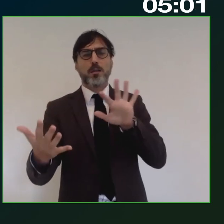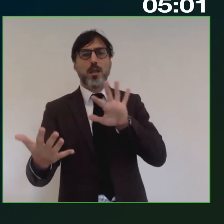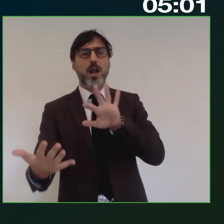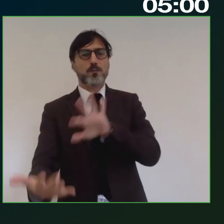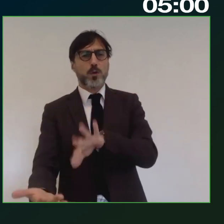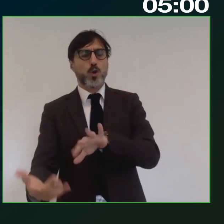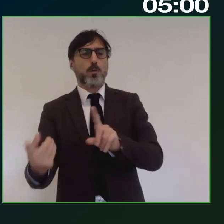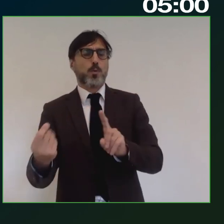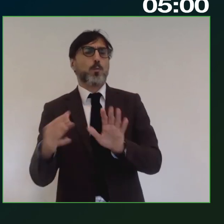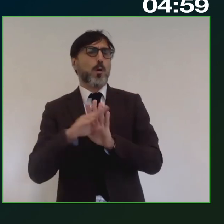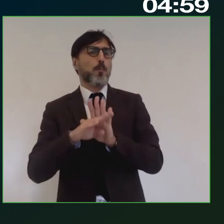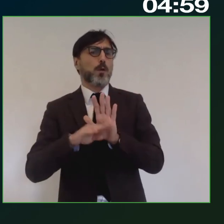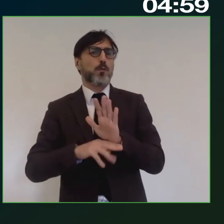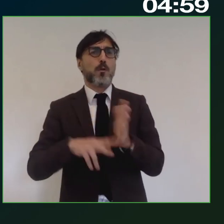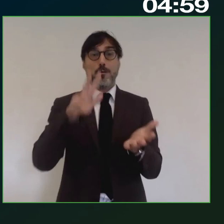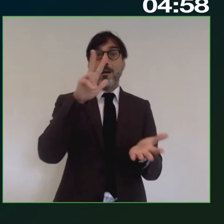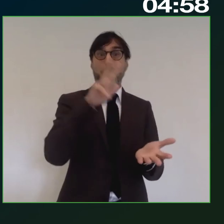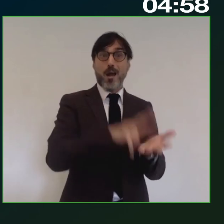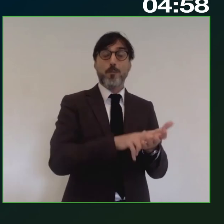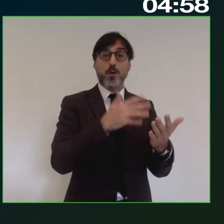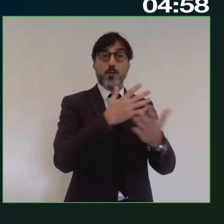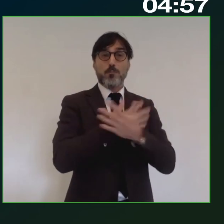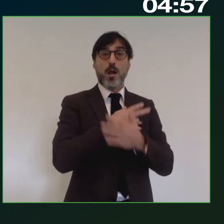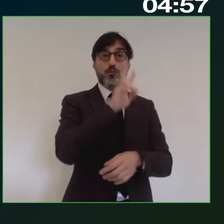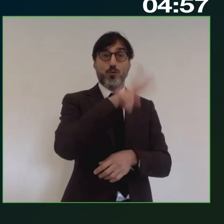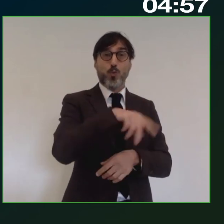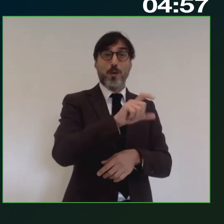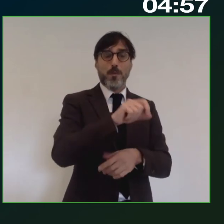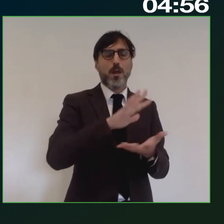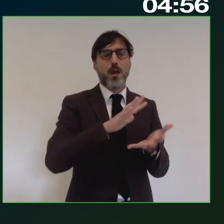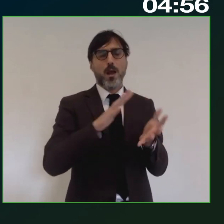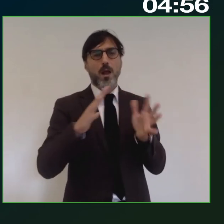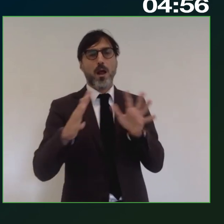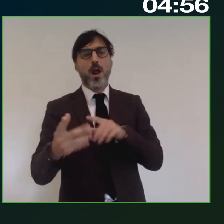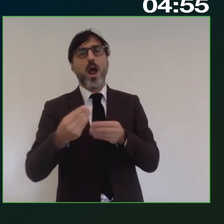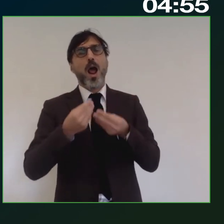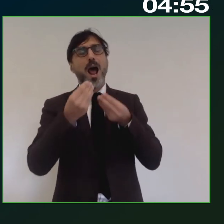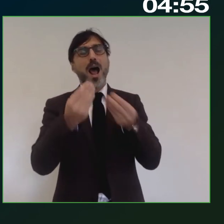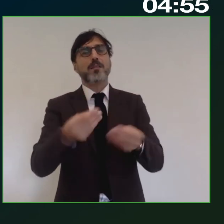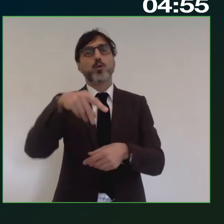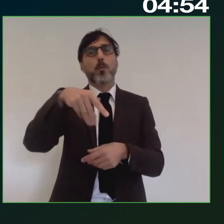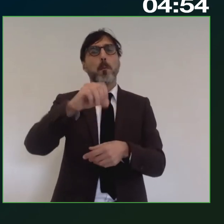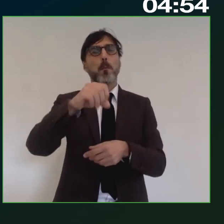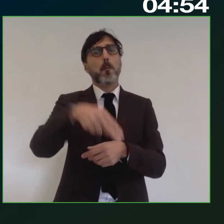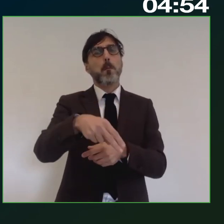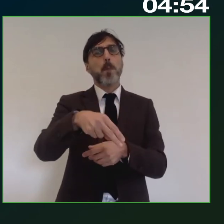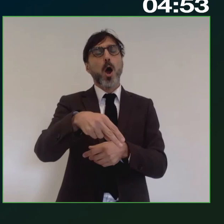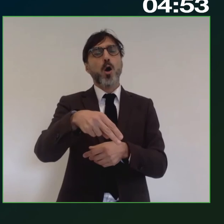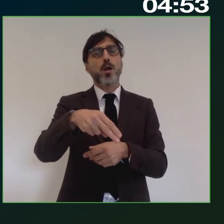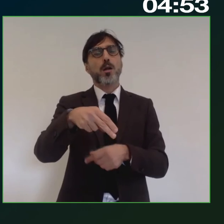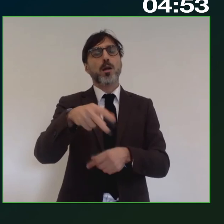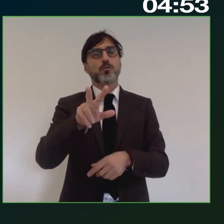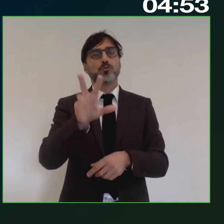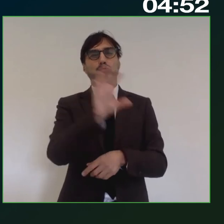reprogrammazione approvata a maggio 2020 che ha portato la dotazione del PON a circa di